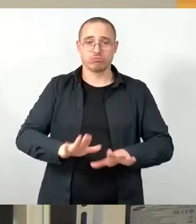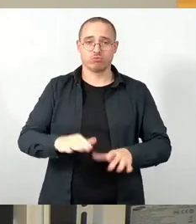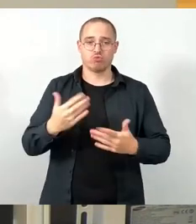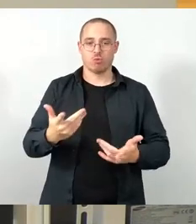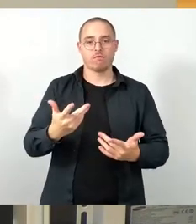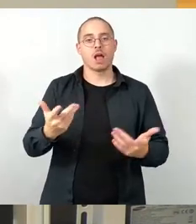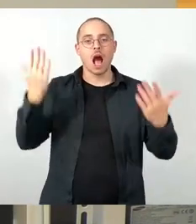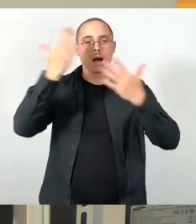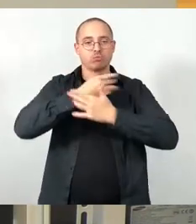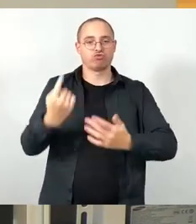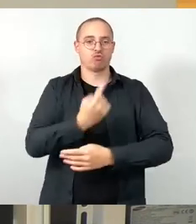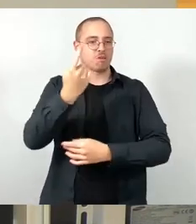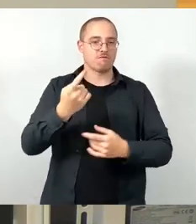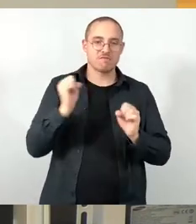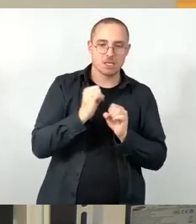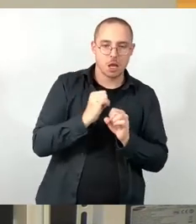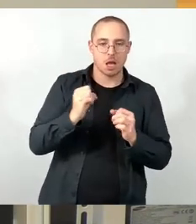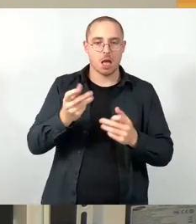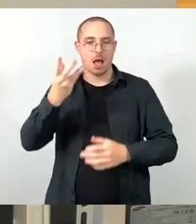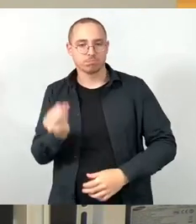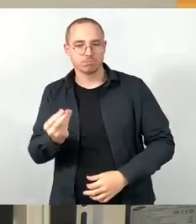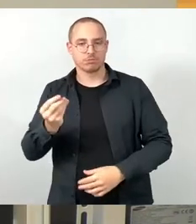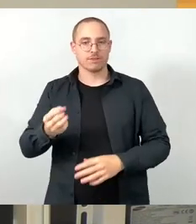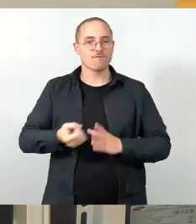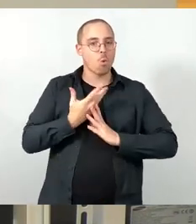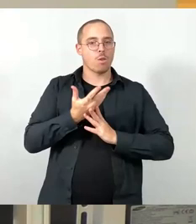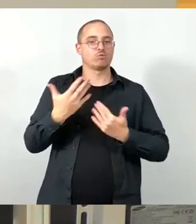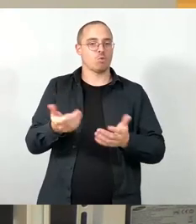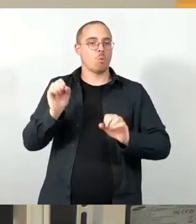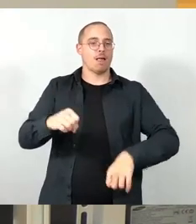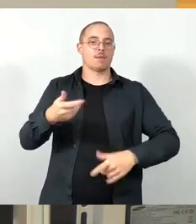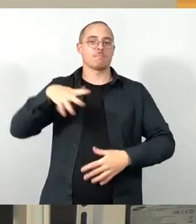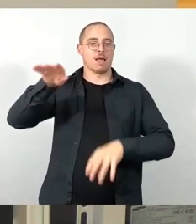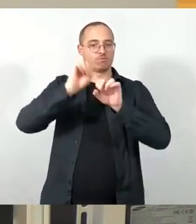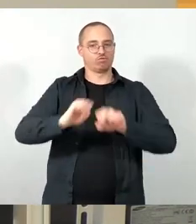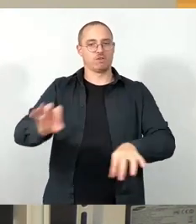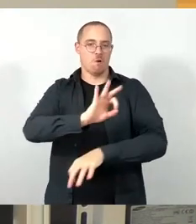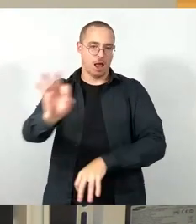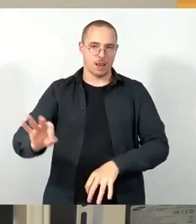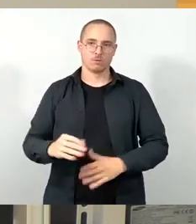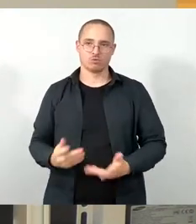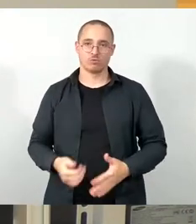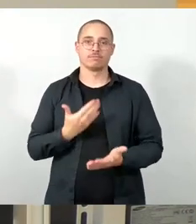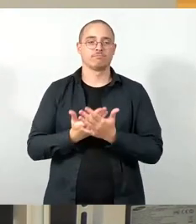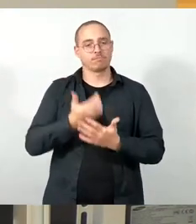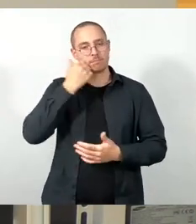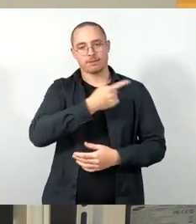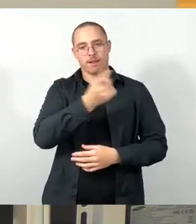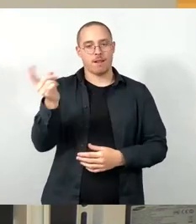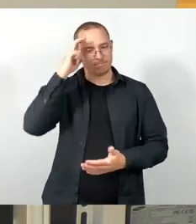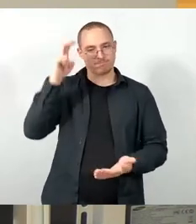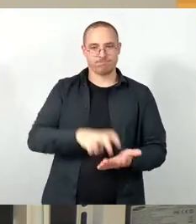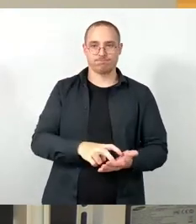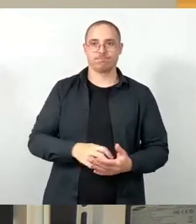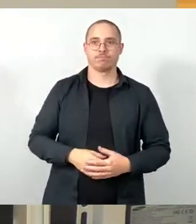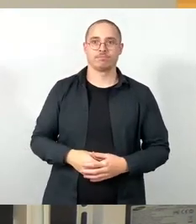und im Herbst und im Frühjahr, etwas mehr Sicherheit bekommen. Dafür bitte ich Sie um Ihre Unterstützung und Ihre Zustimmung. Eine Änderung